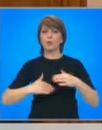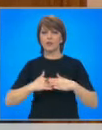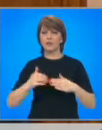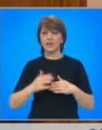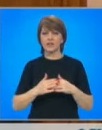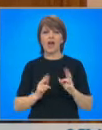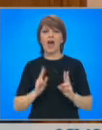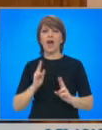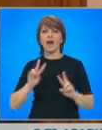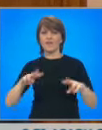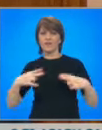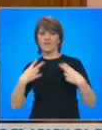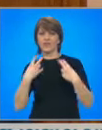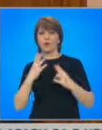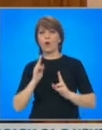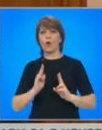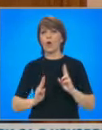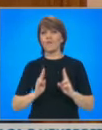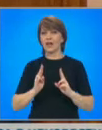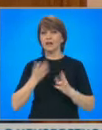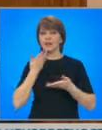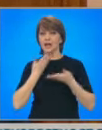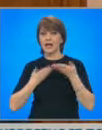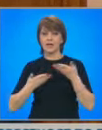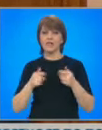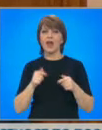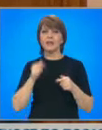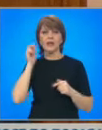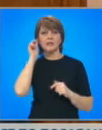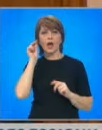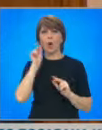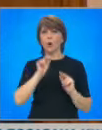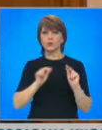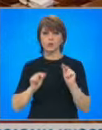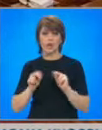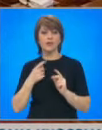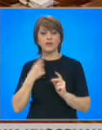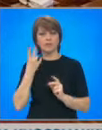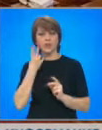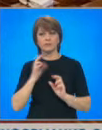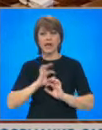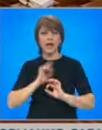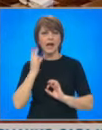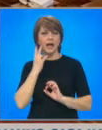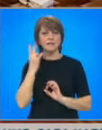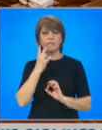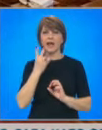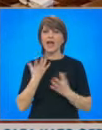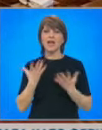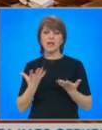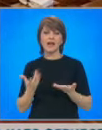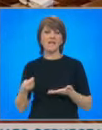видеоконферентни разговори. Тези консултации ще изяснат именно тези параметри и възможните